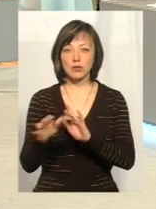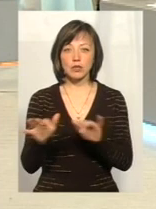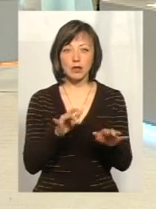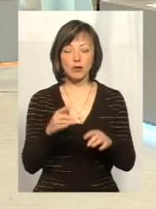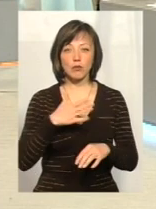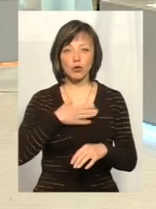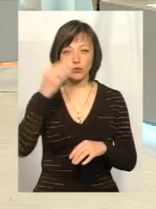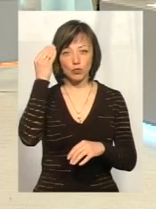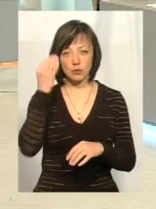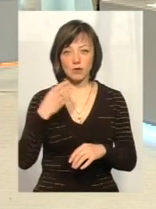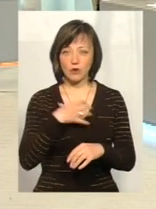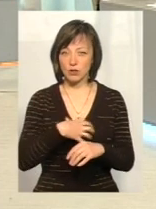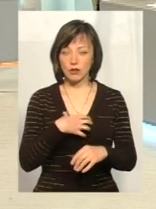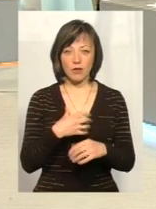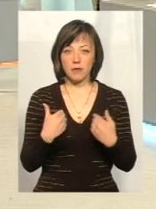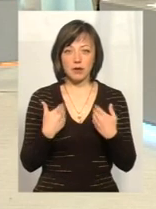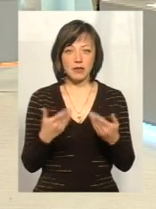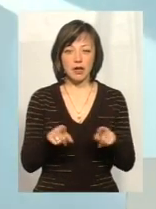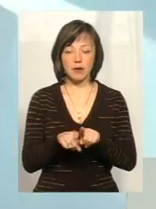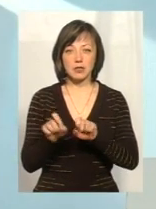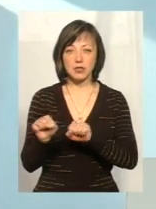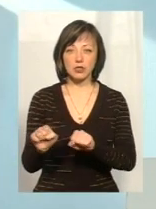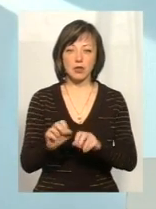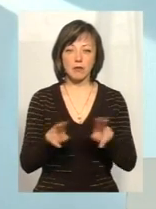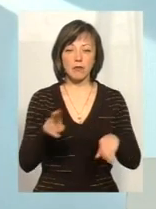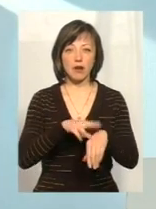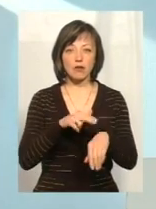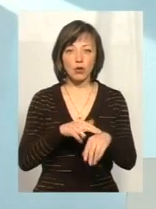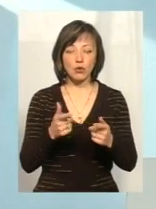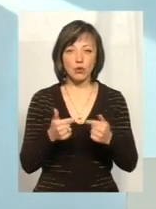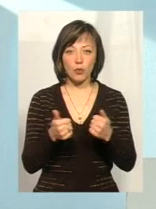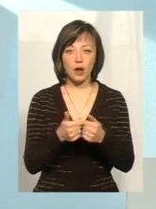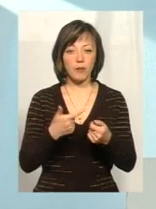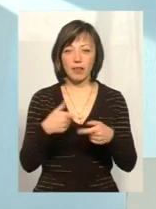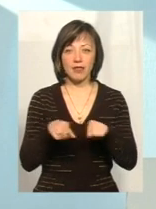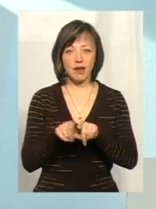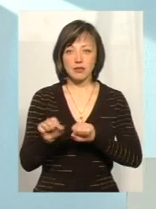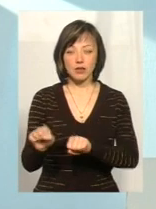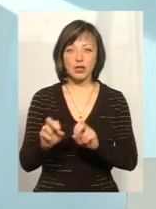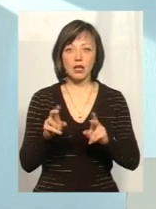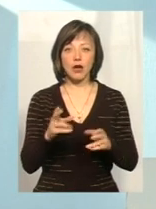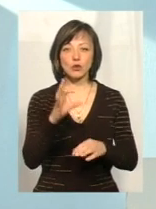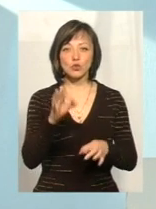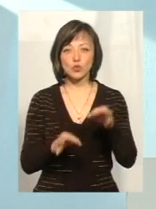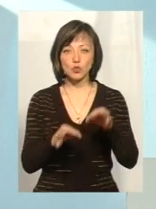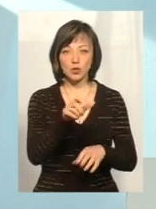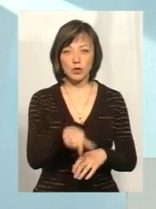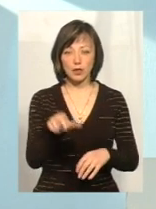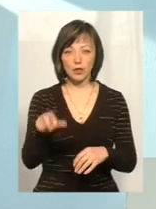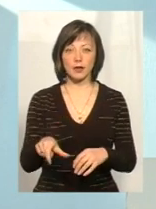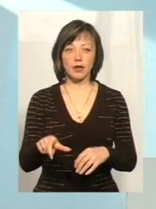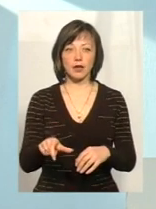дуже суттєво. І ми не є такими захищеними, як правоохоронні органи. Ми не є такими захищеними, як судді, наприклад.